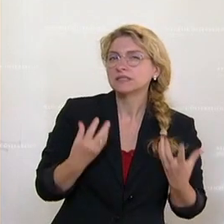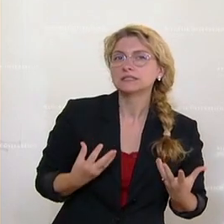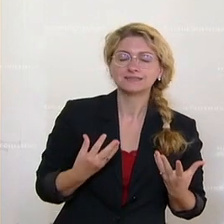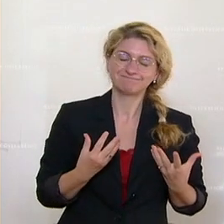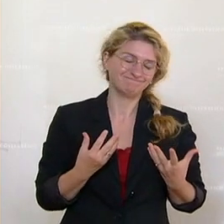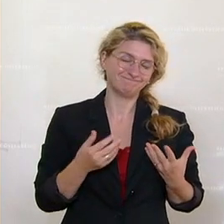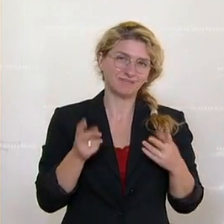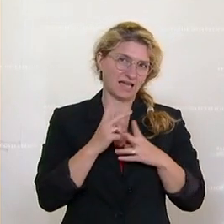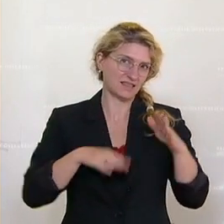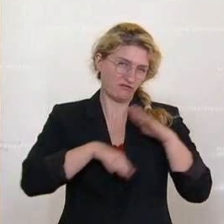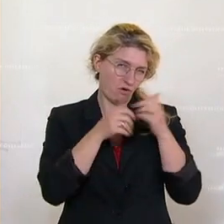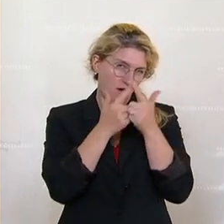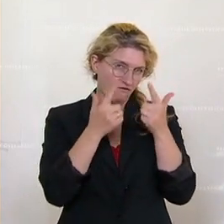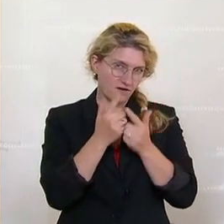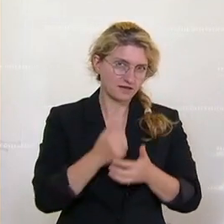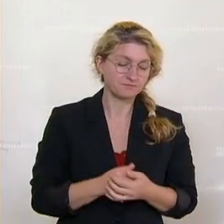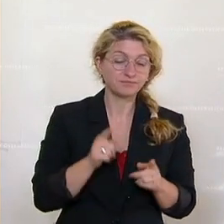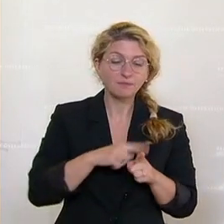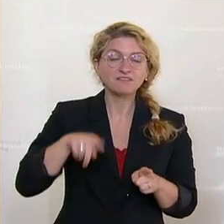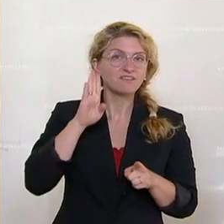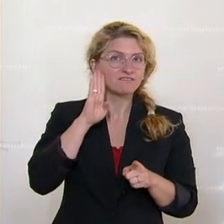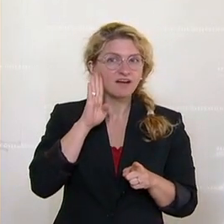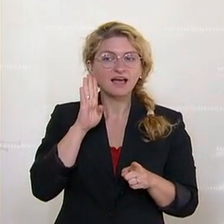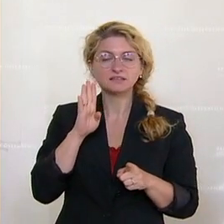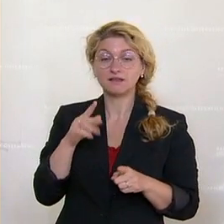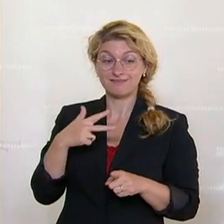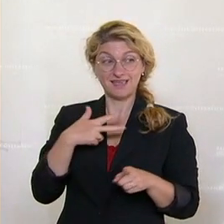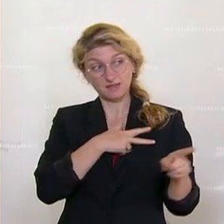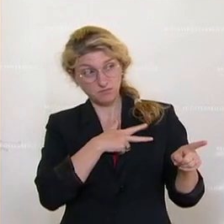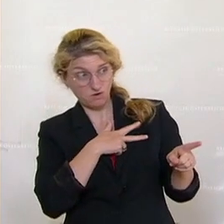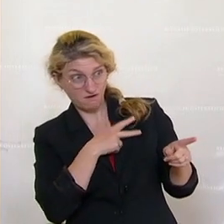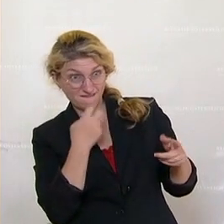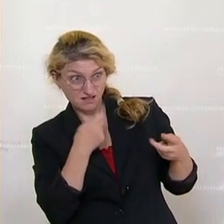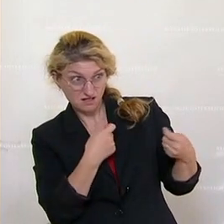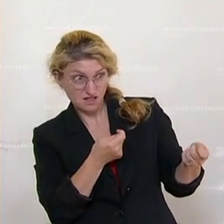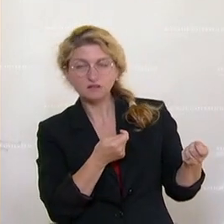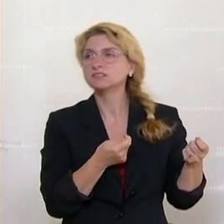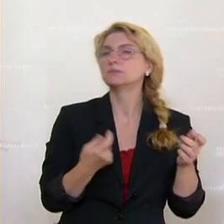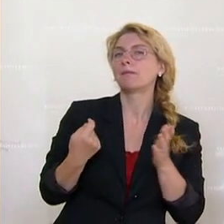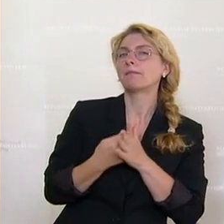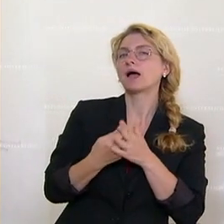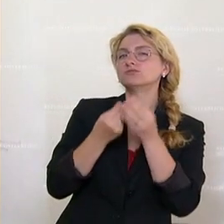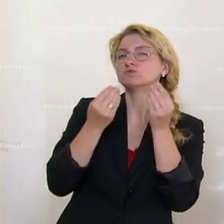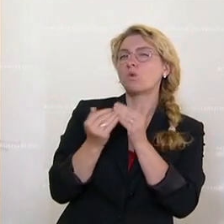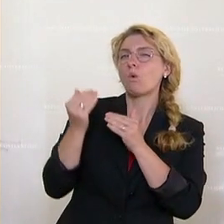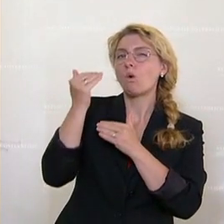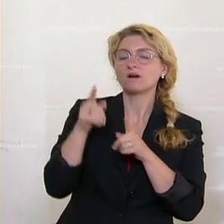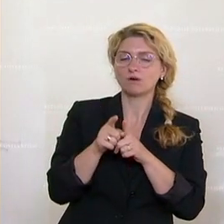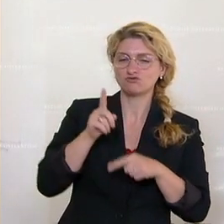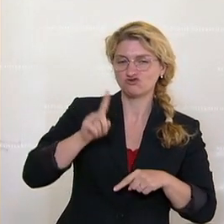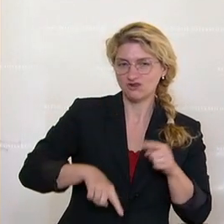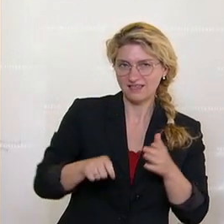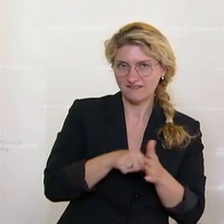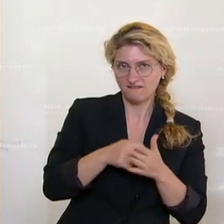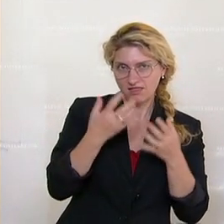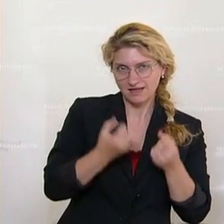Aber wir wissen, dass der SPÖ der Preis fürs Video offenbar zu hoch war, denn schlechte Wahlergebnisse hinterlassen auch in den Kassen ihre